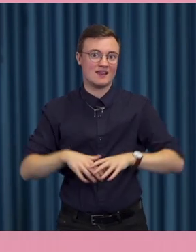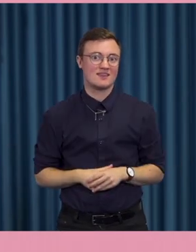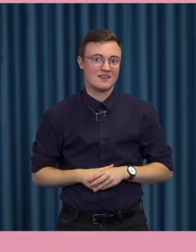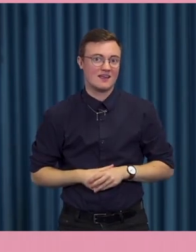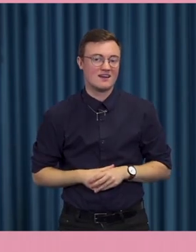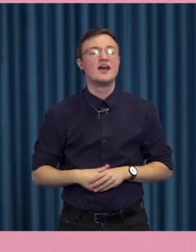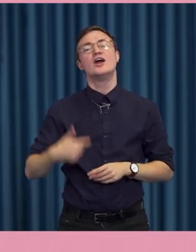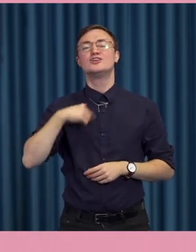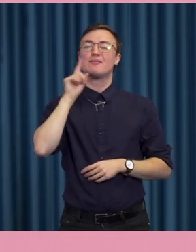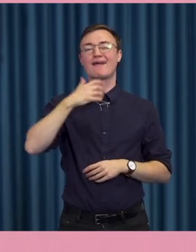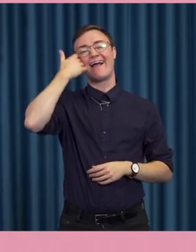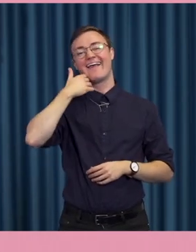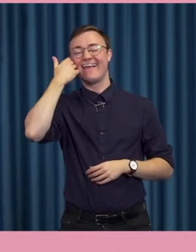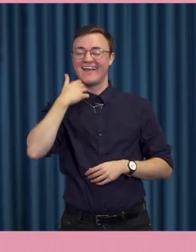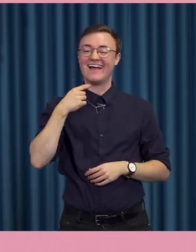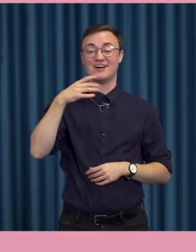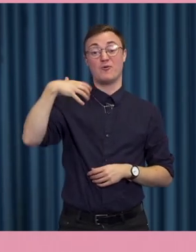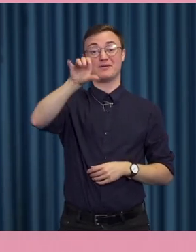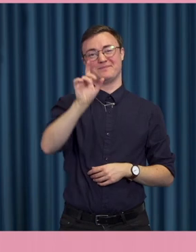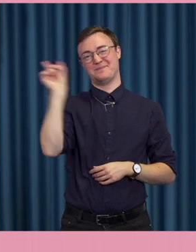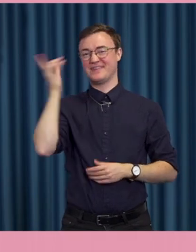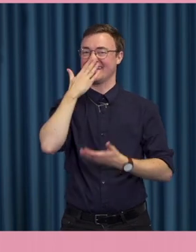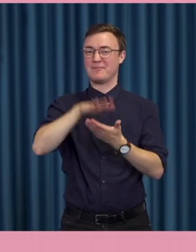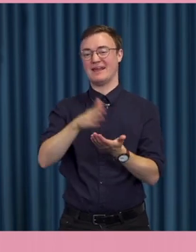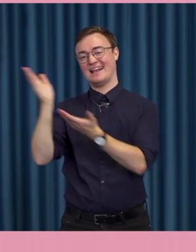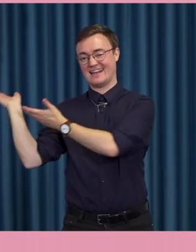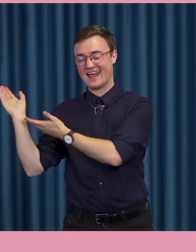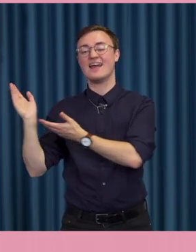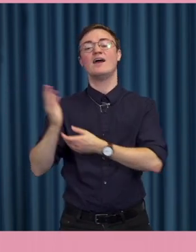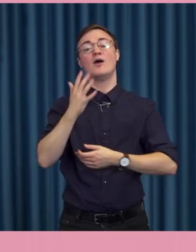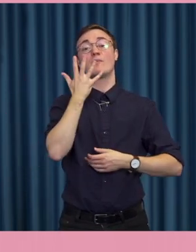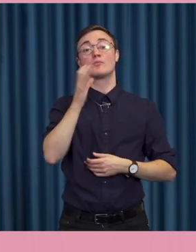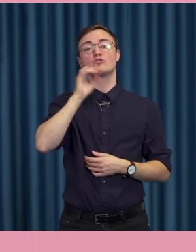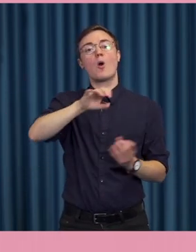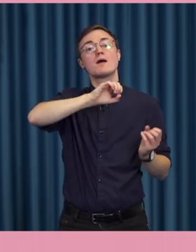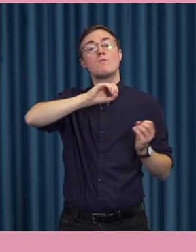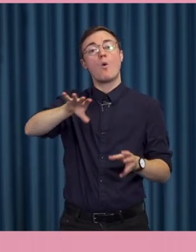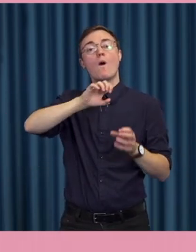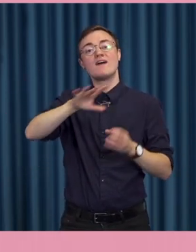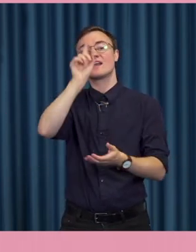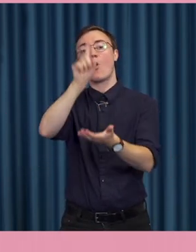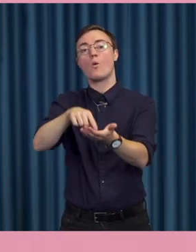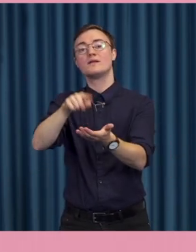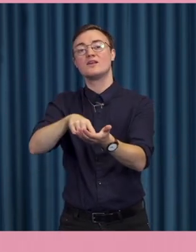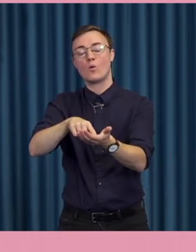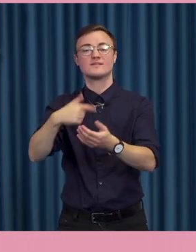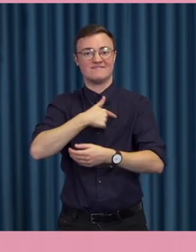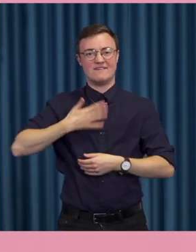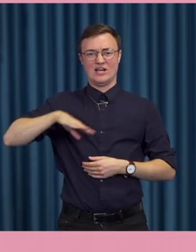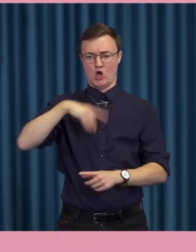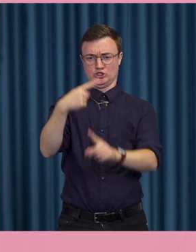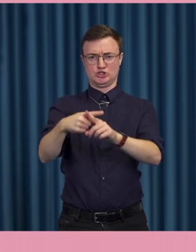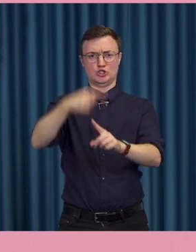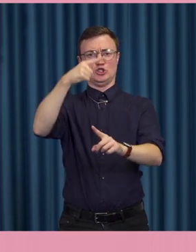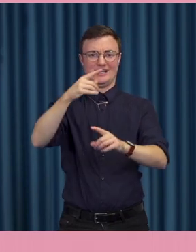Jag brukar skoja lite om att lägga upp en sån här bild. När vi talar om att påverka opinion så tycker vi om tydlig kommunikation. Och de